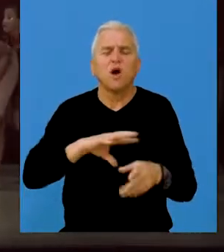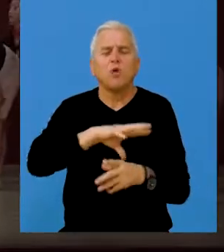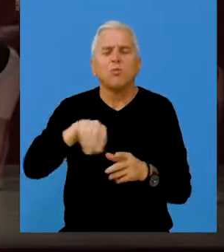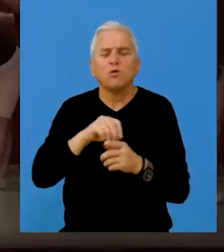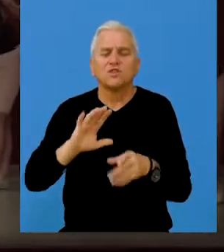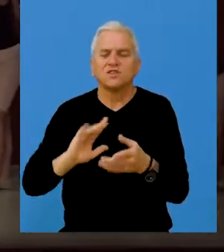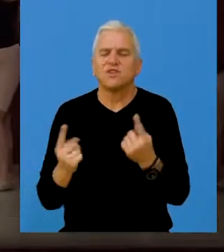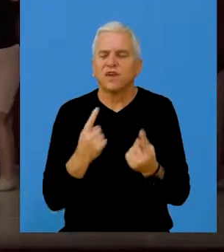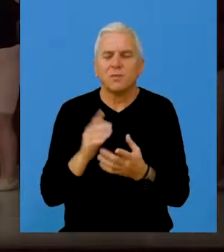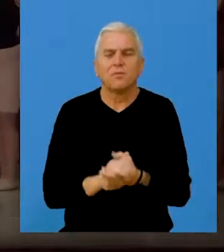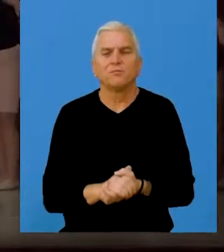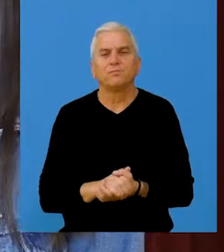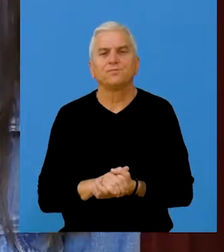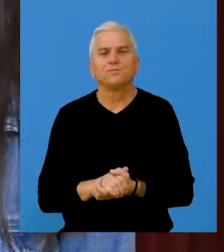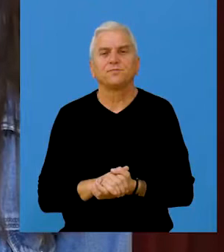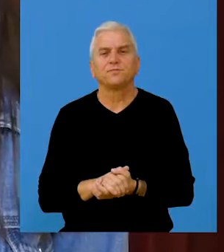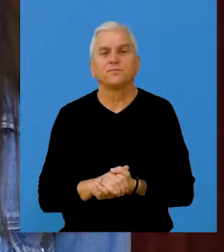prava porodična atmosfera.